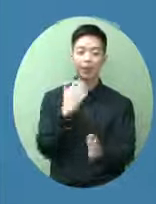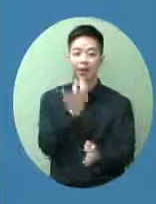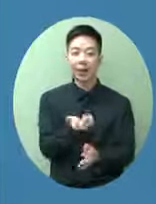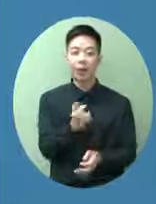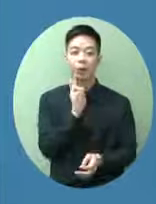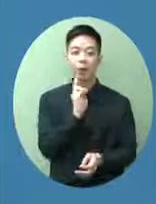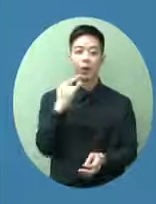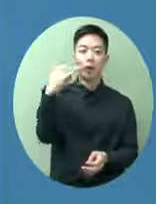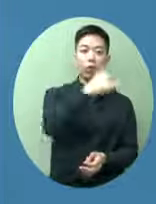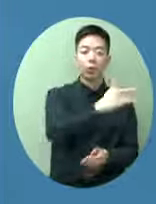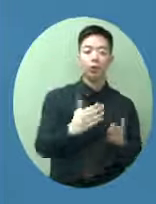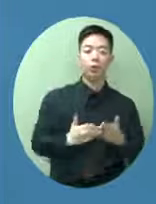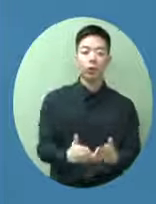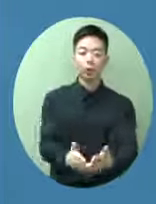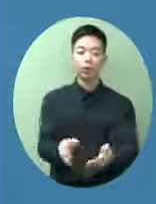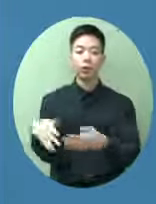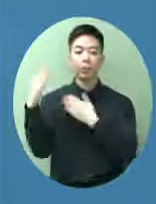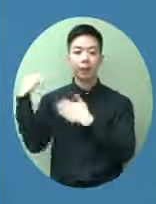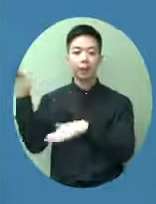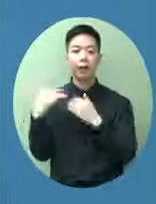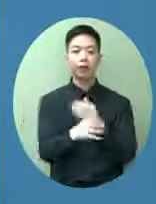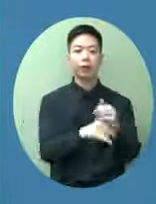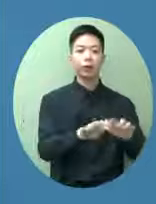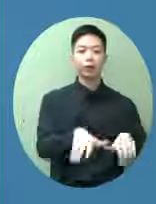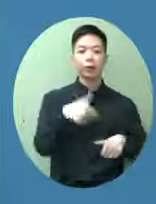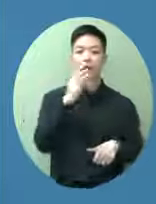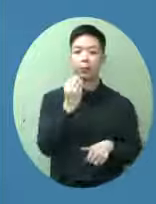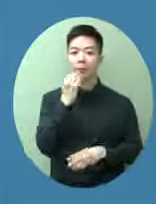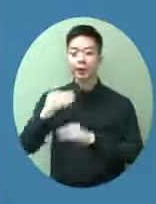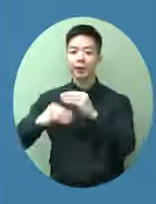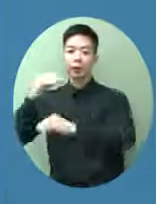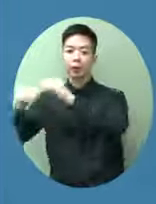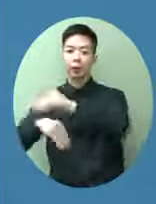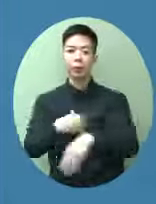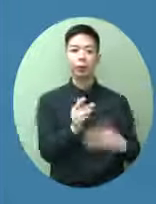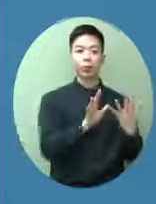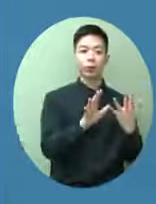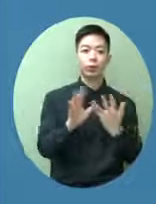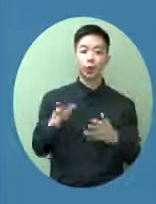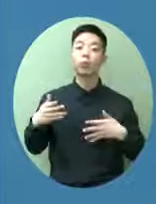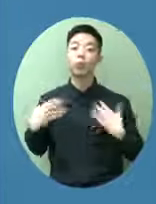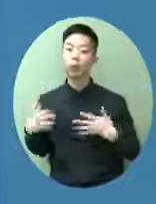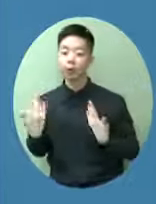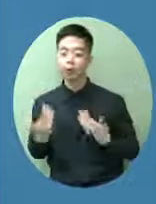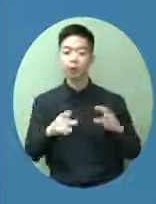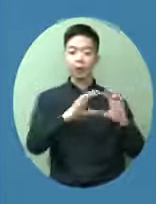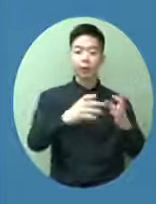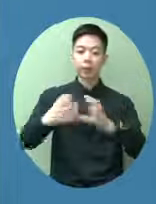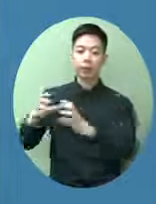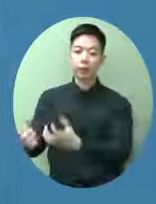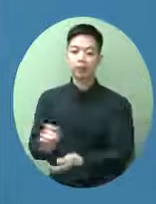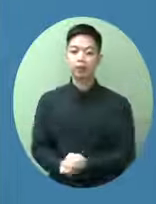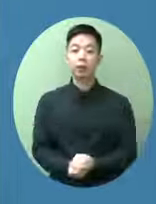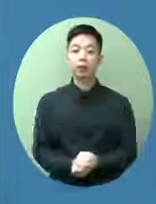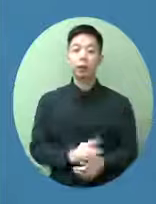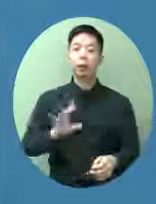事、物流、魚籠、零售、飲食、建造以及旅遊和娛樂業等全部都是它本來要交